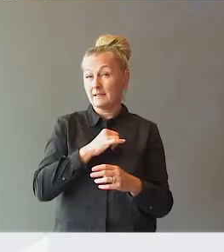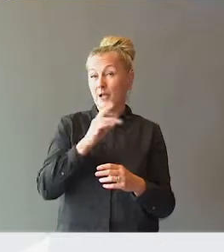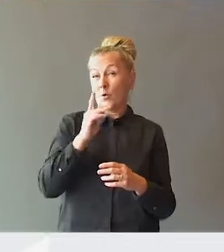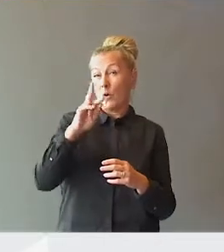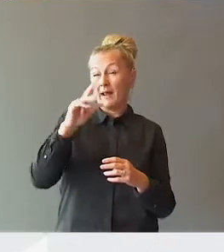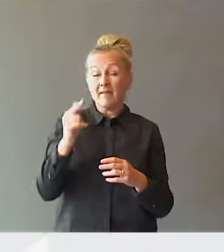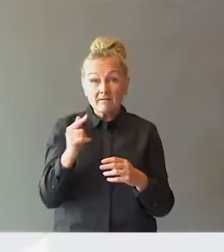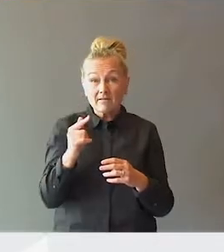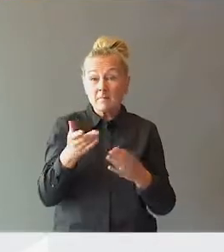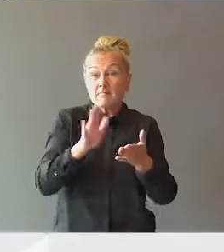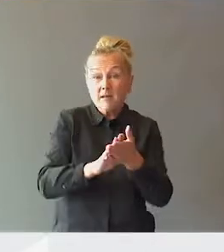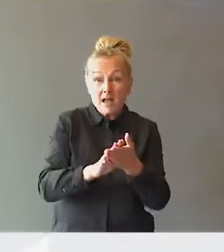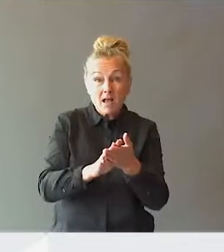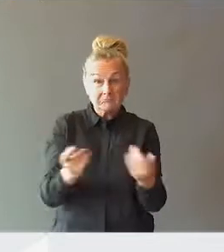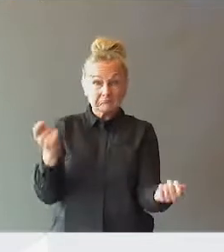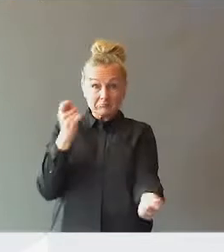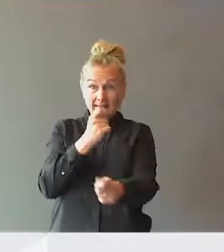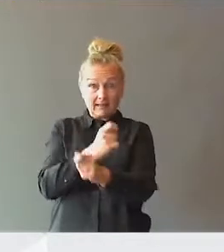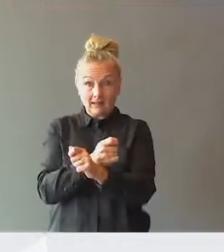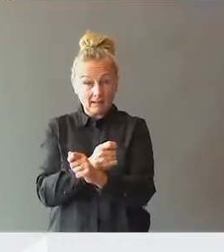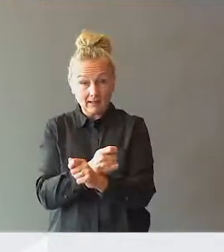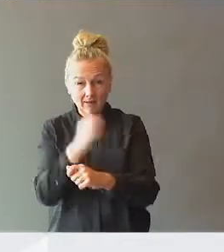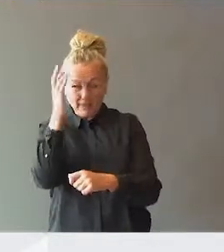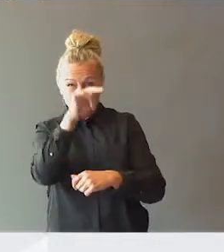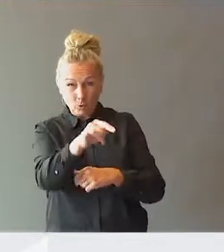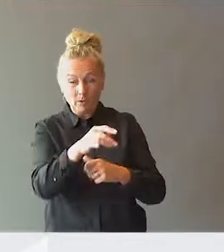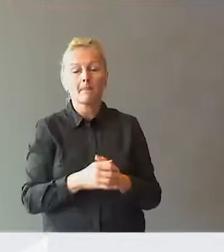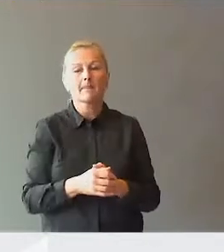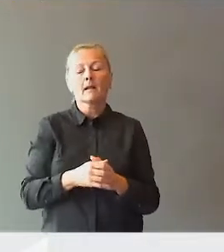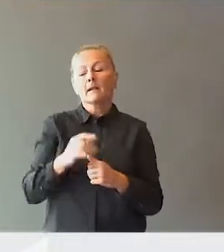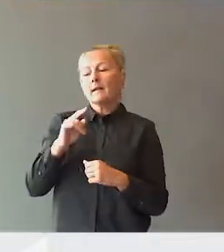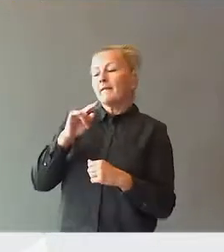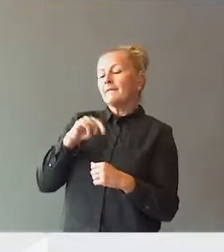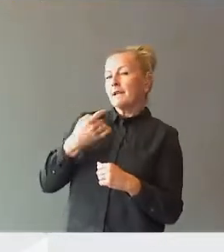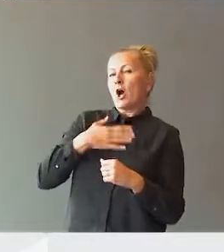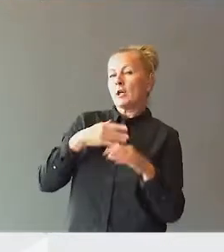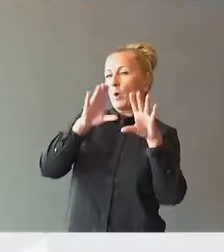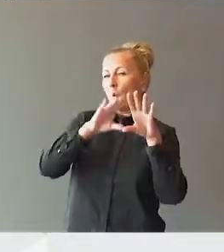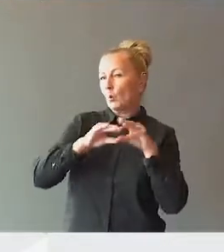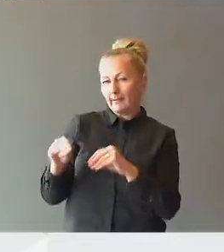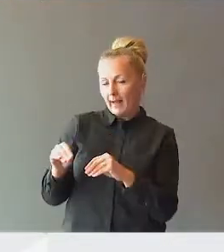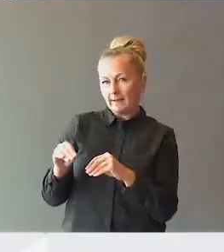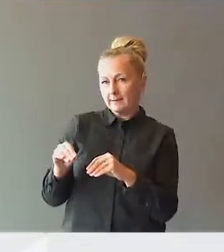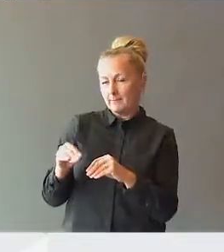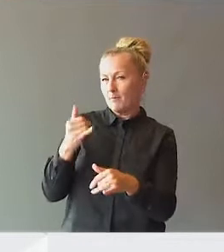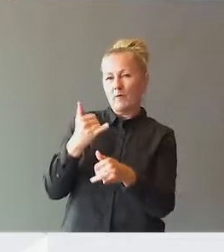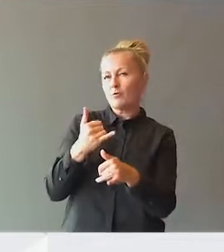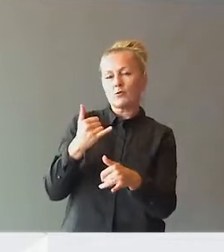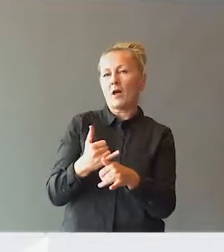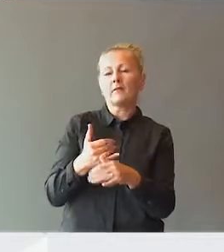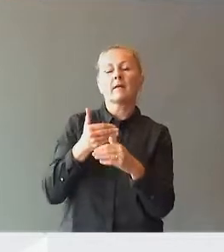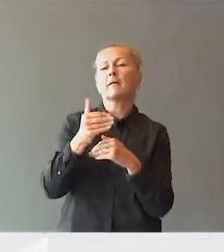så blir det vel ikke noe av den endringen? Hva tenker du? Vi har ikke konkludert på hvordan